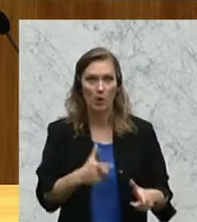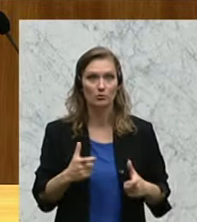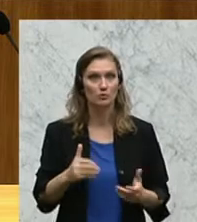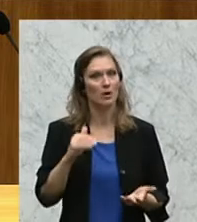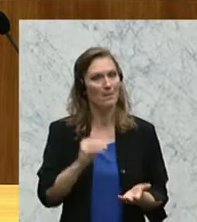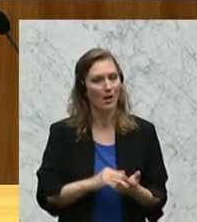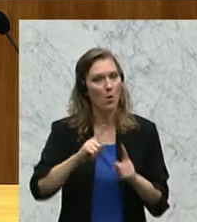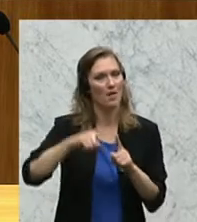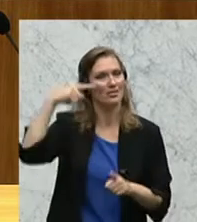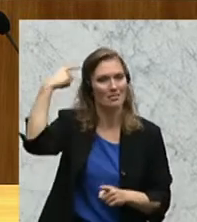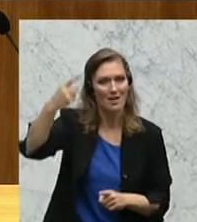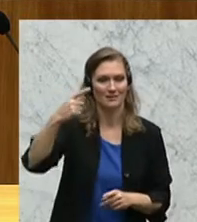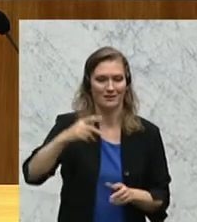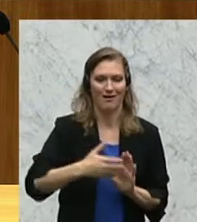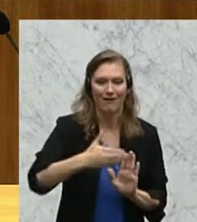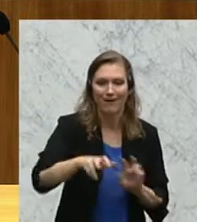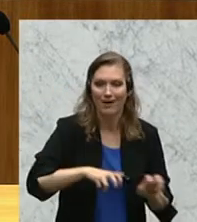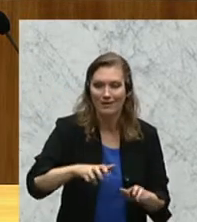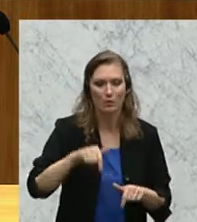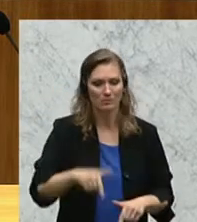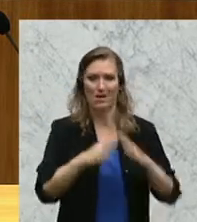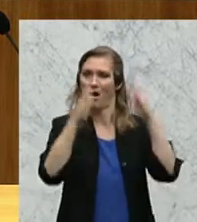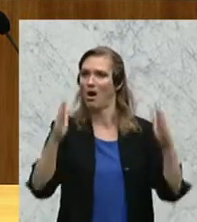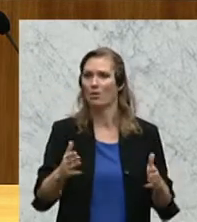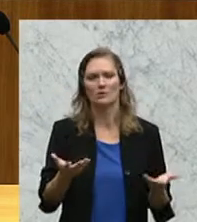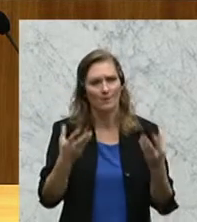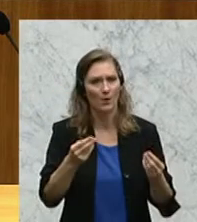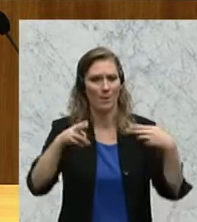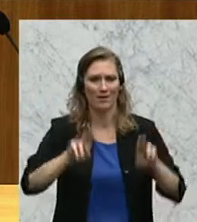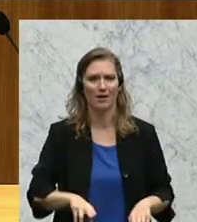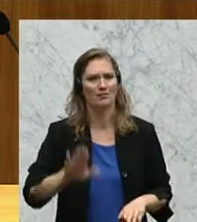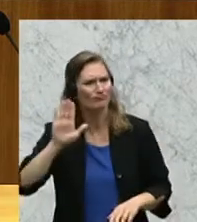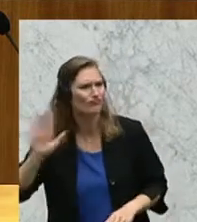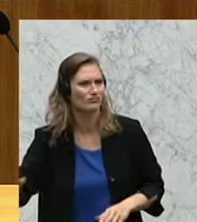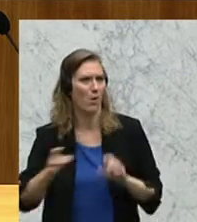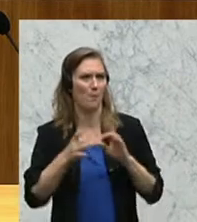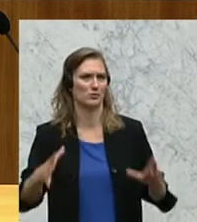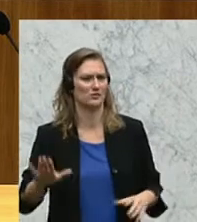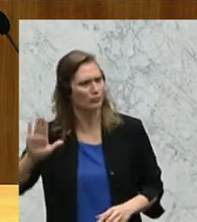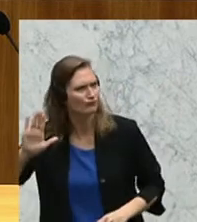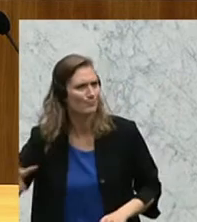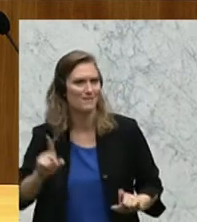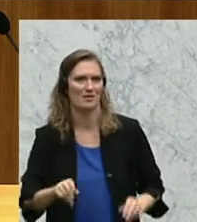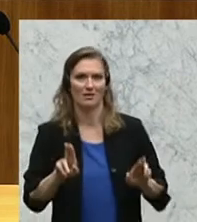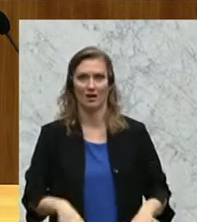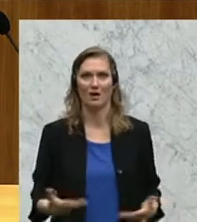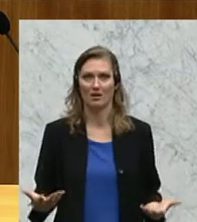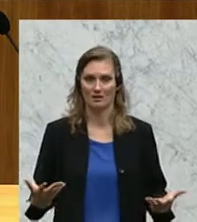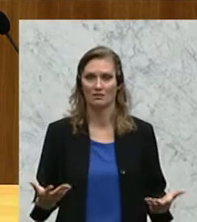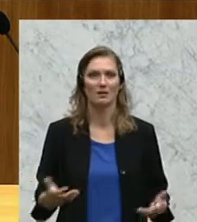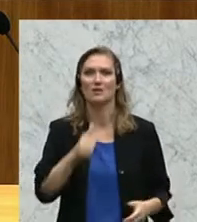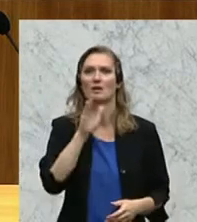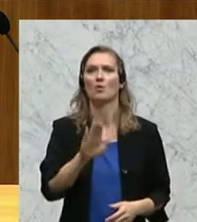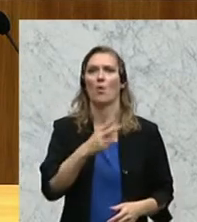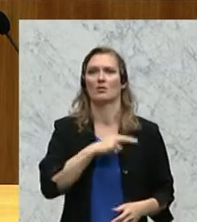Legislaturperiode in diesem Haus ein Recht der Opposition sein, ein Minderheitenrecht sein und nicht ein